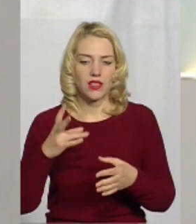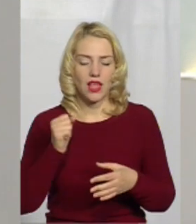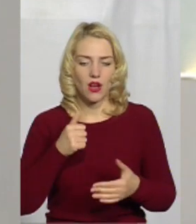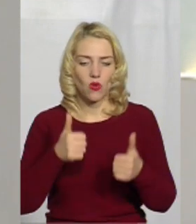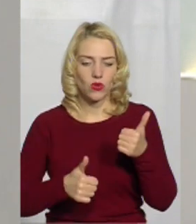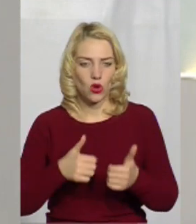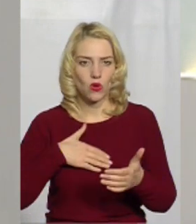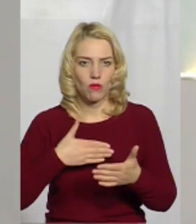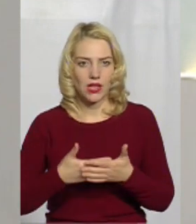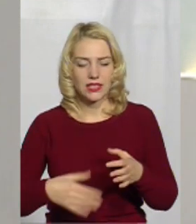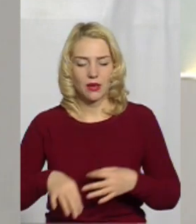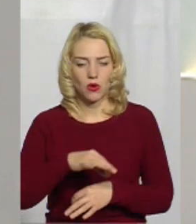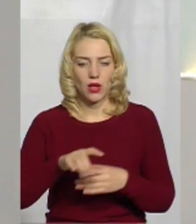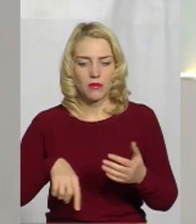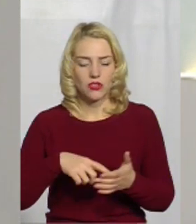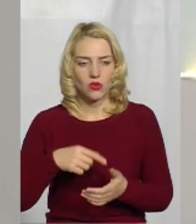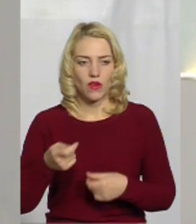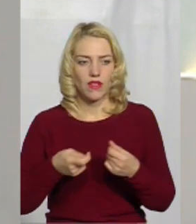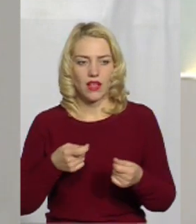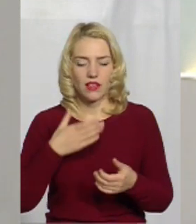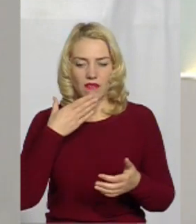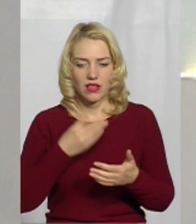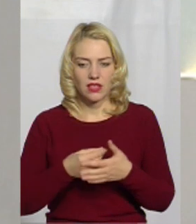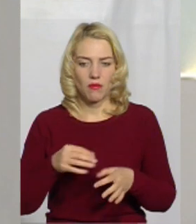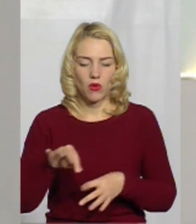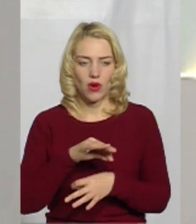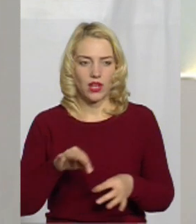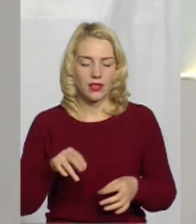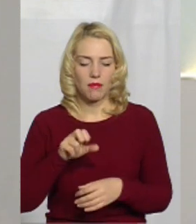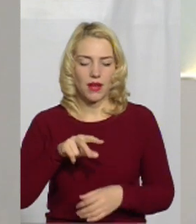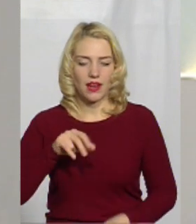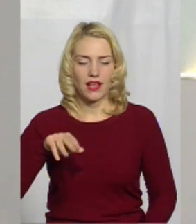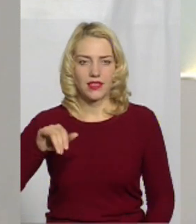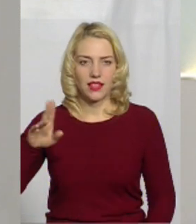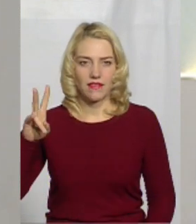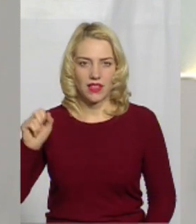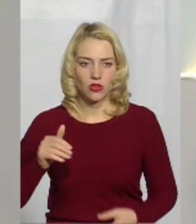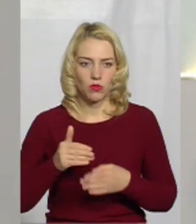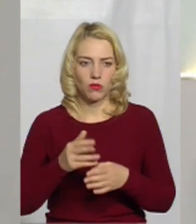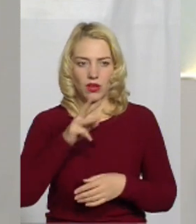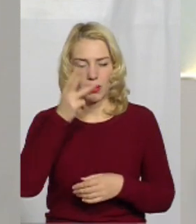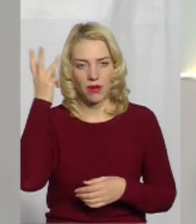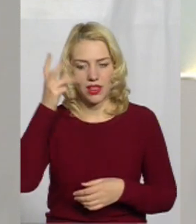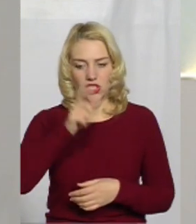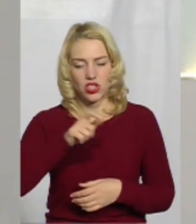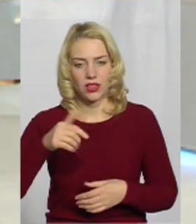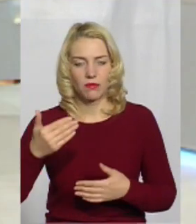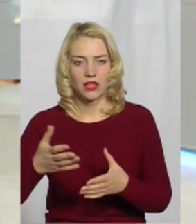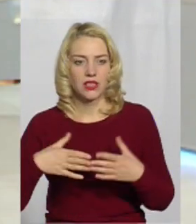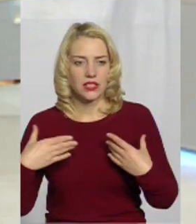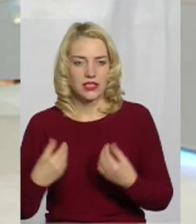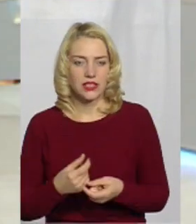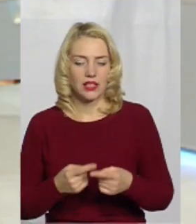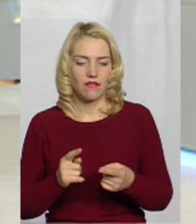проєктів Хмельницької міськради власний проєкт «Паліативна допомога хмельничанам та їх сім'ям». Він